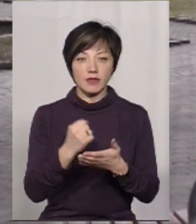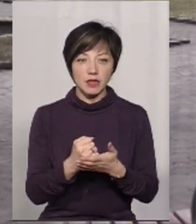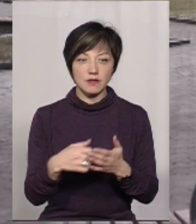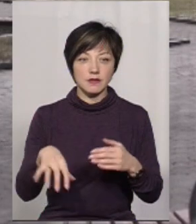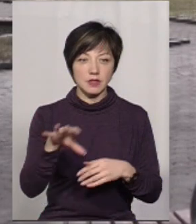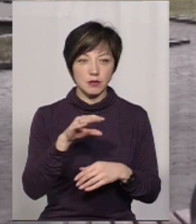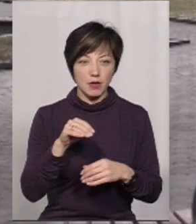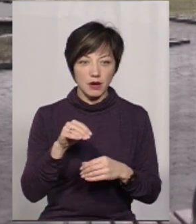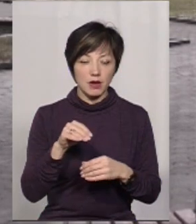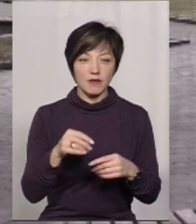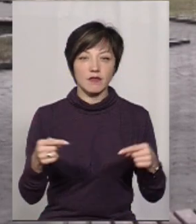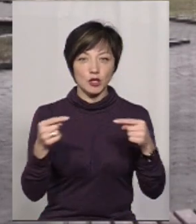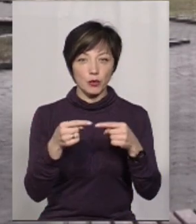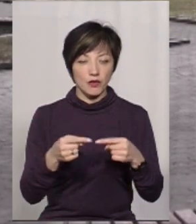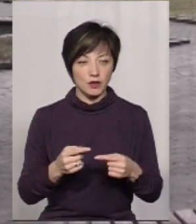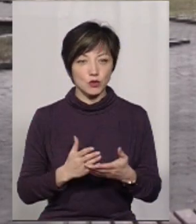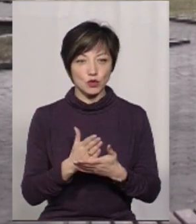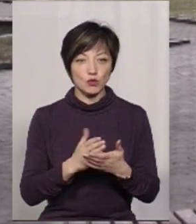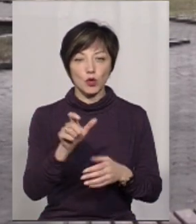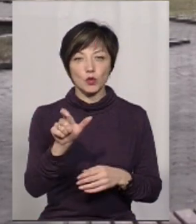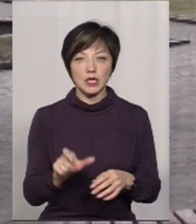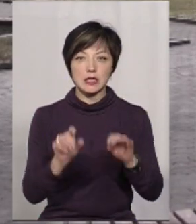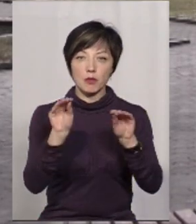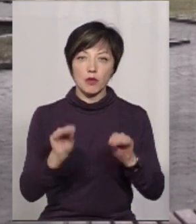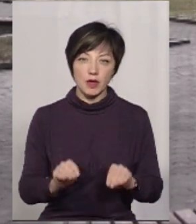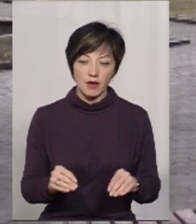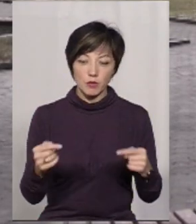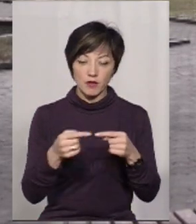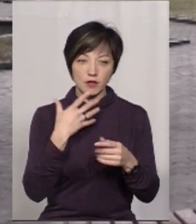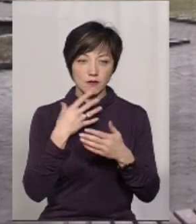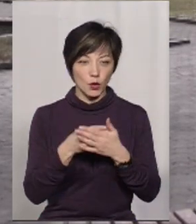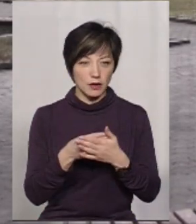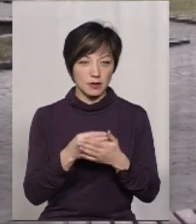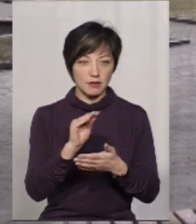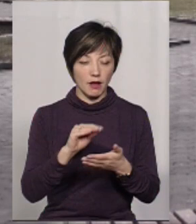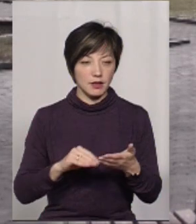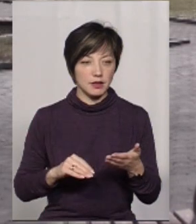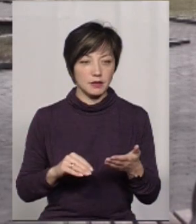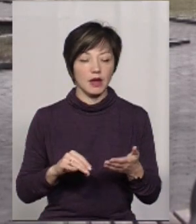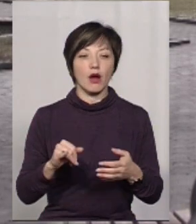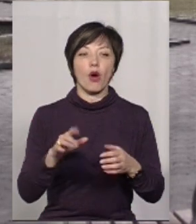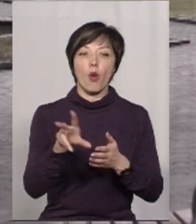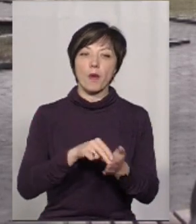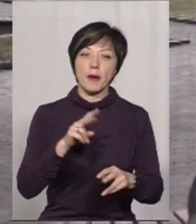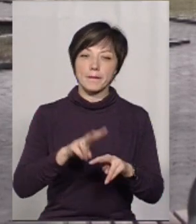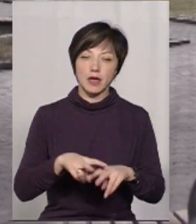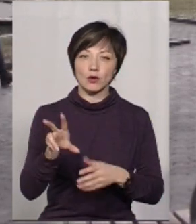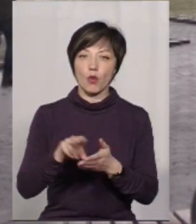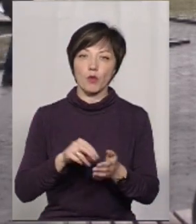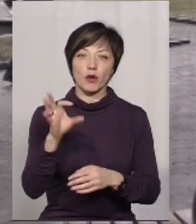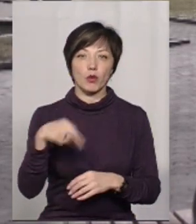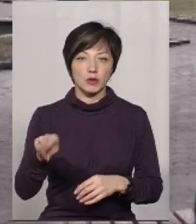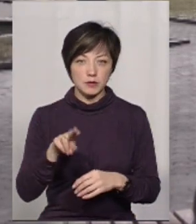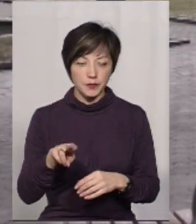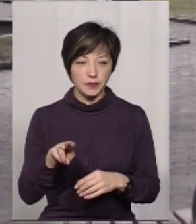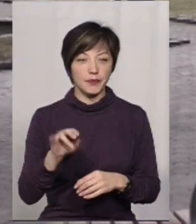всіма відповідними службами. Людина їх заполняє відповідно до своїх даних. Копія паспорта, копія індикаційного